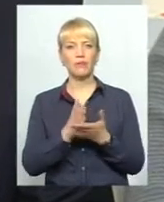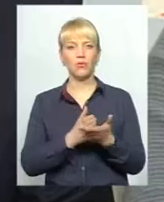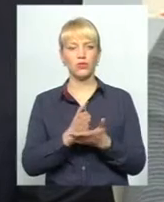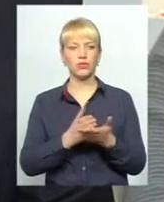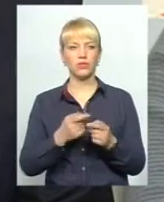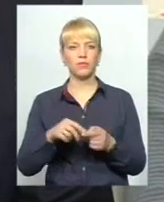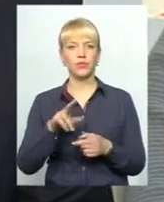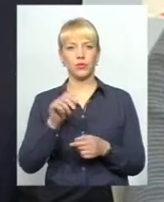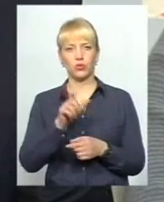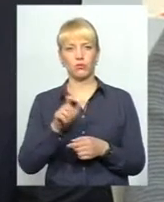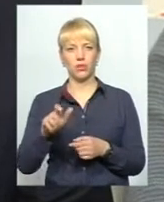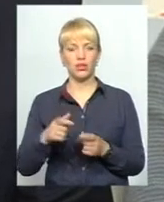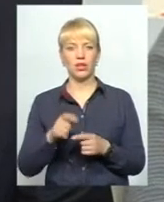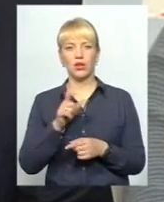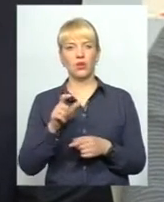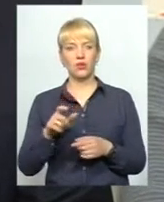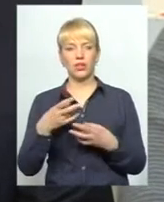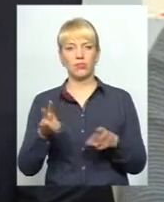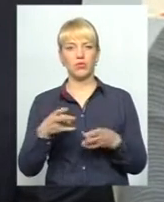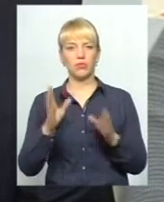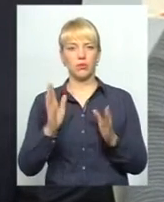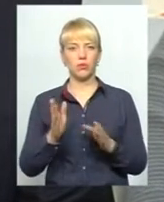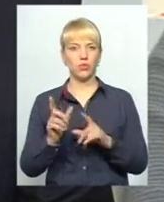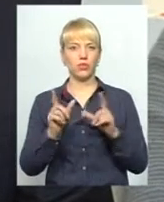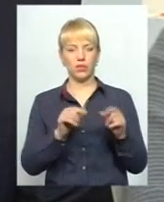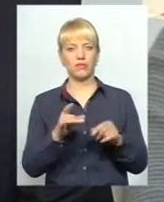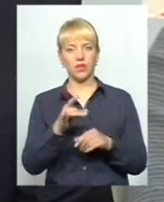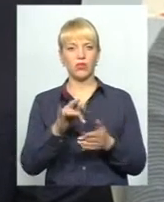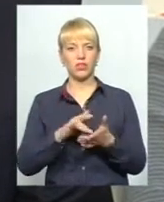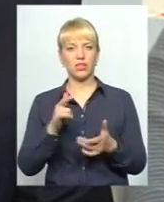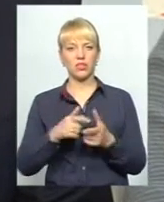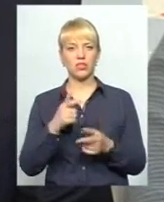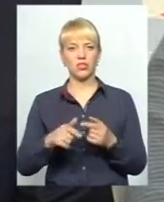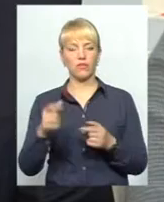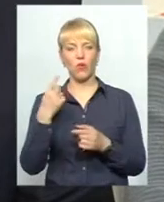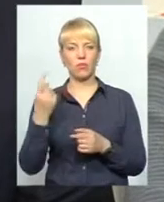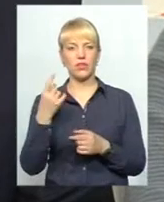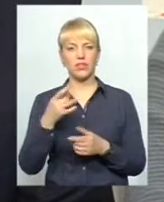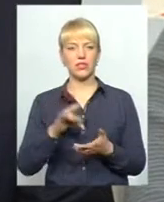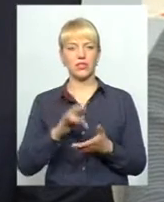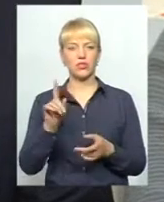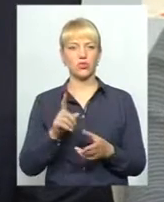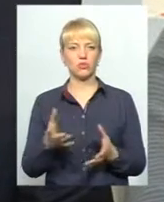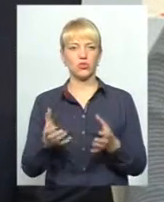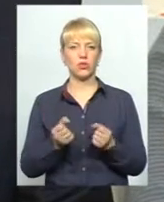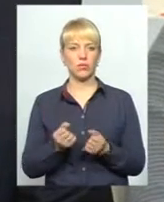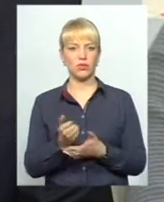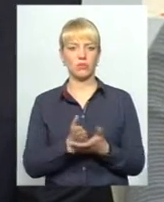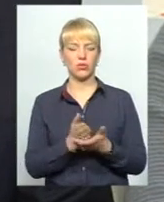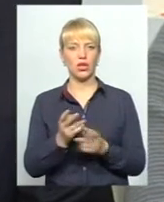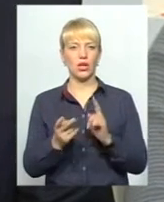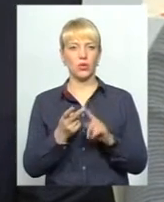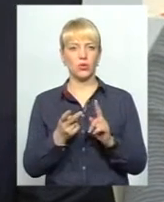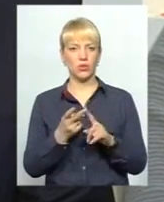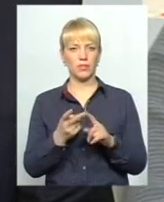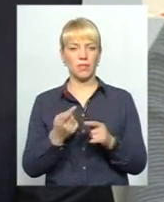громадянина. Тобто громадянина вже не потрібно буде їхати в районний центр чи в обласний центр для того, щоб отримати послугу. Друге,